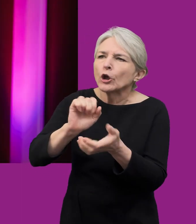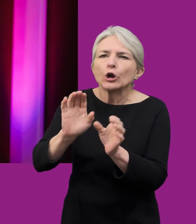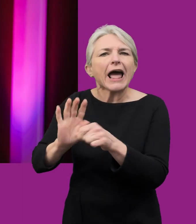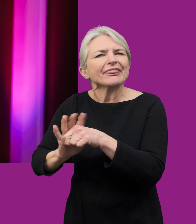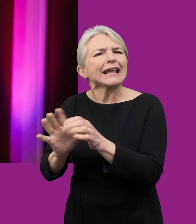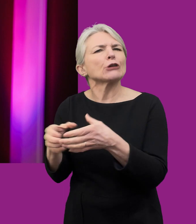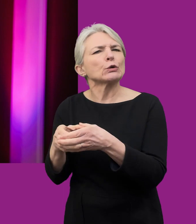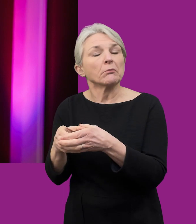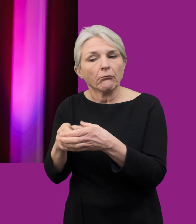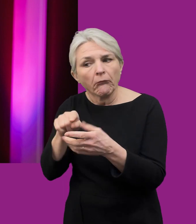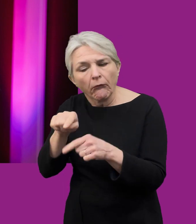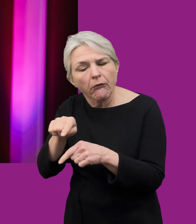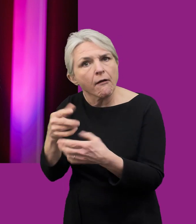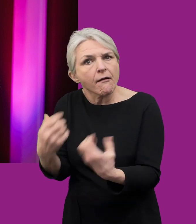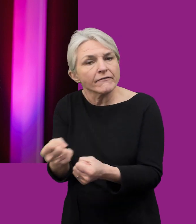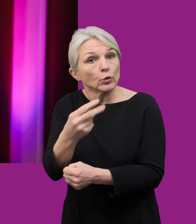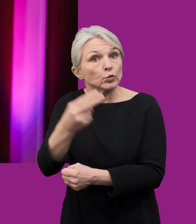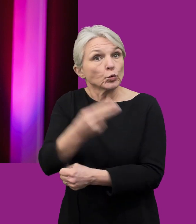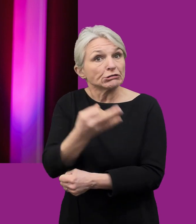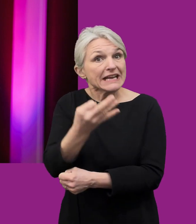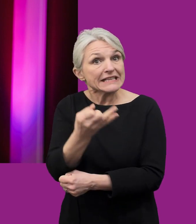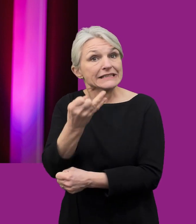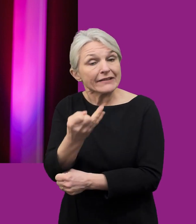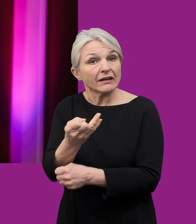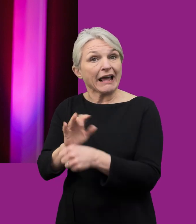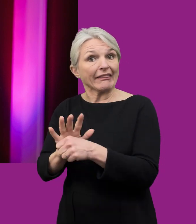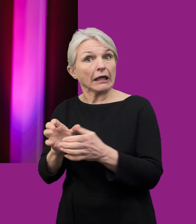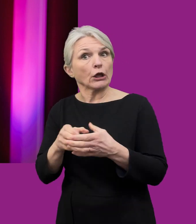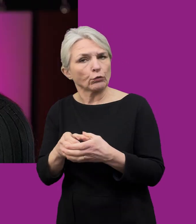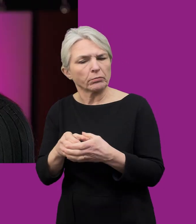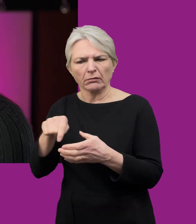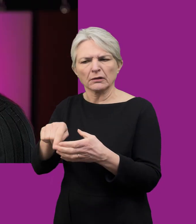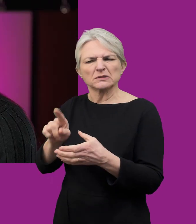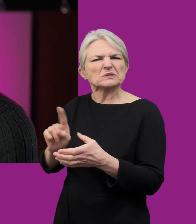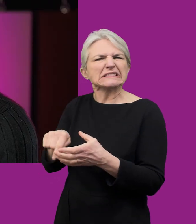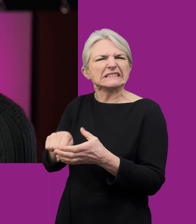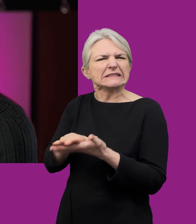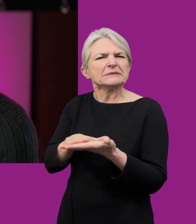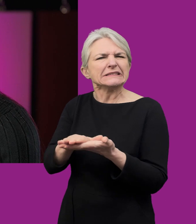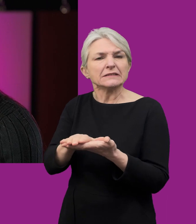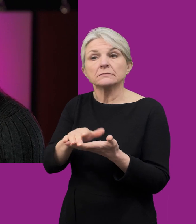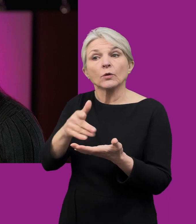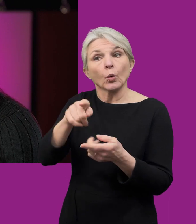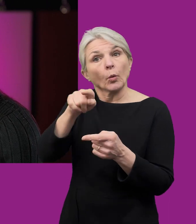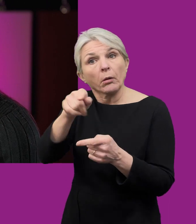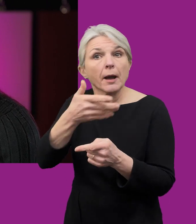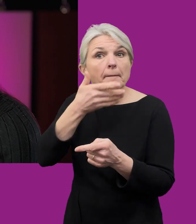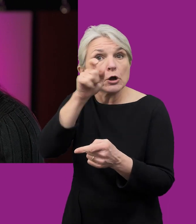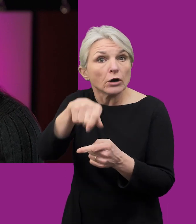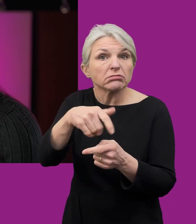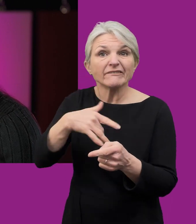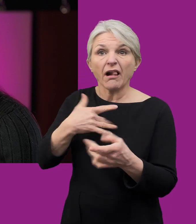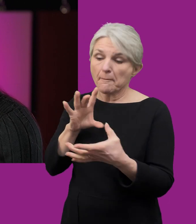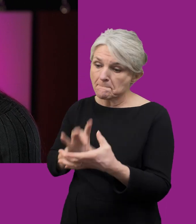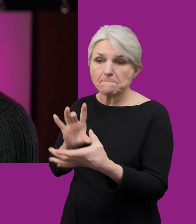Grwp ethnig yw grwp y mae person sy'n cwblhau'r cyfrifiad yn teimlo mae'n perthyn iddo. Gallai hyn fod yn teoledig ar ddiwylliant,